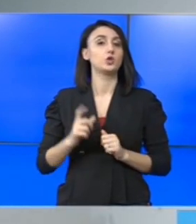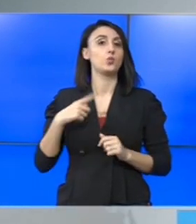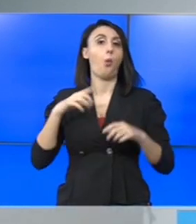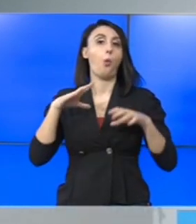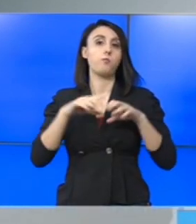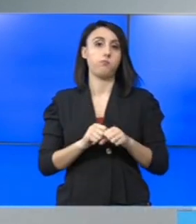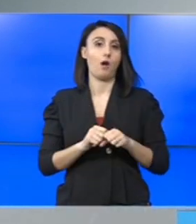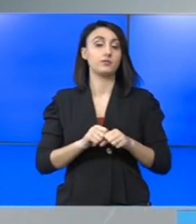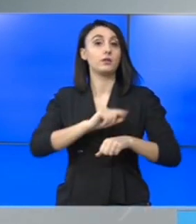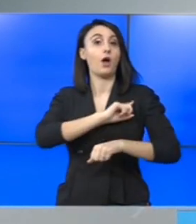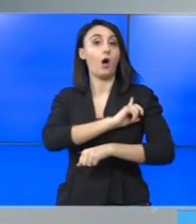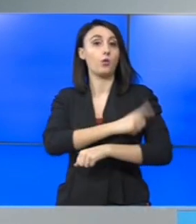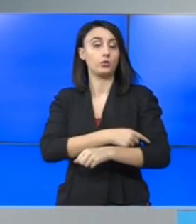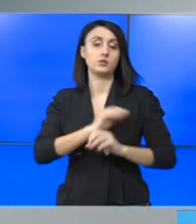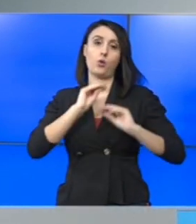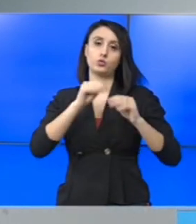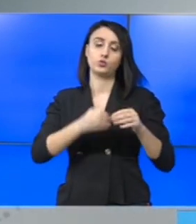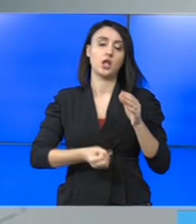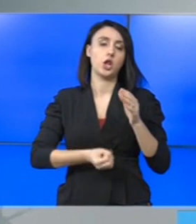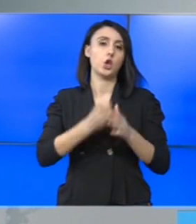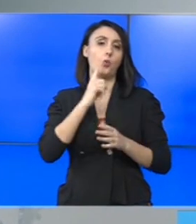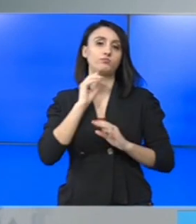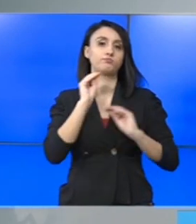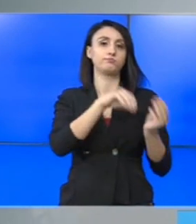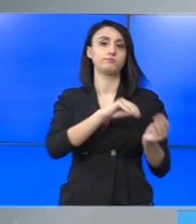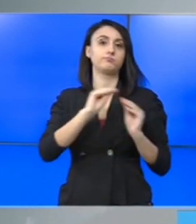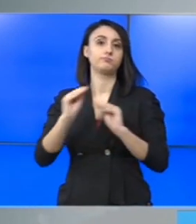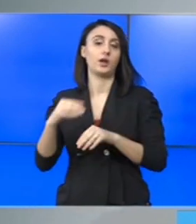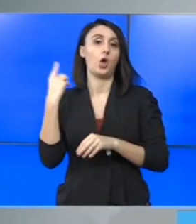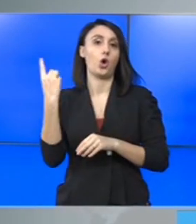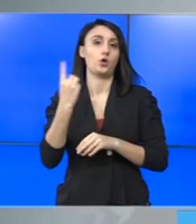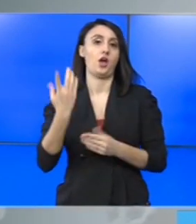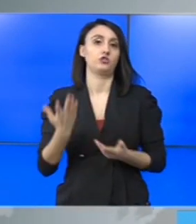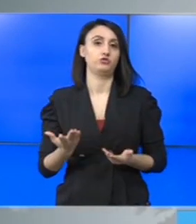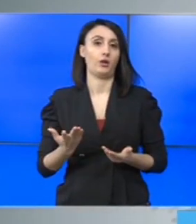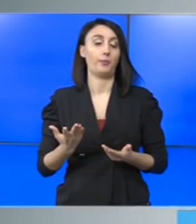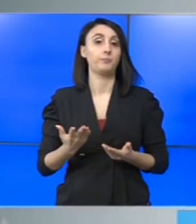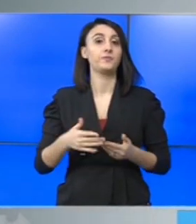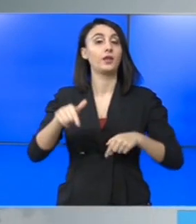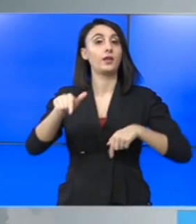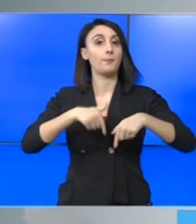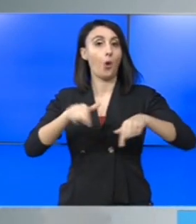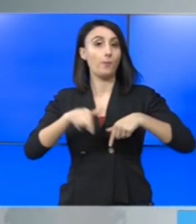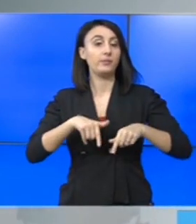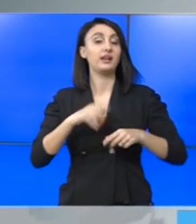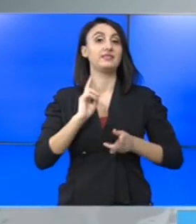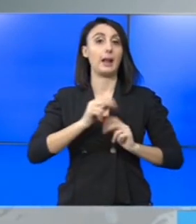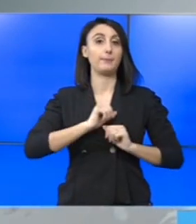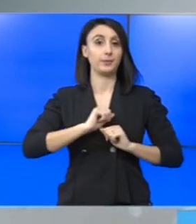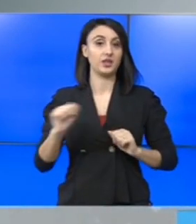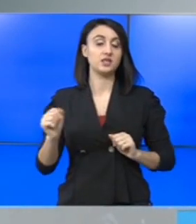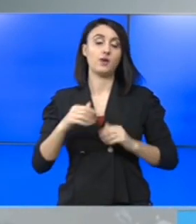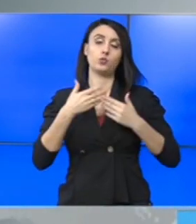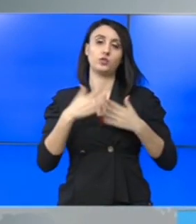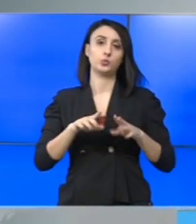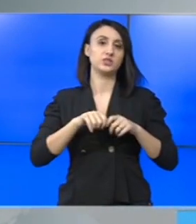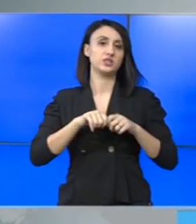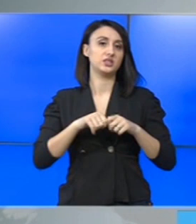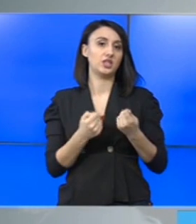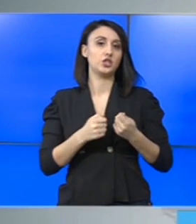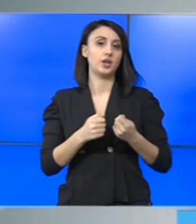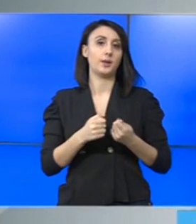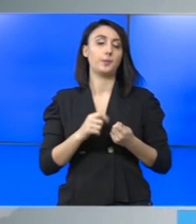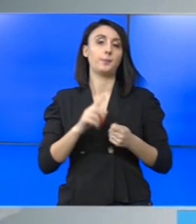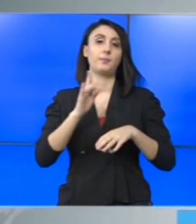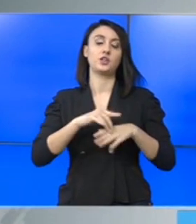ocupate, iar autoritățile au ajuns din nou să transfere pacienții între orașe. Unitățile mobile de terapie intensivă au început să se strici, iar medicii sunt